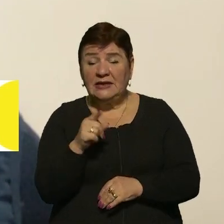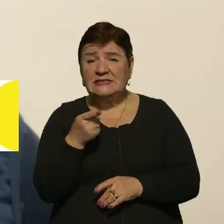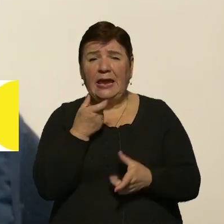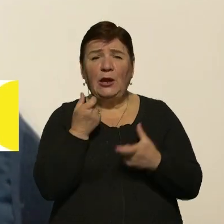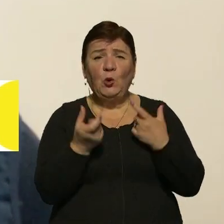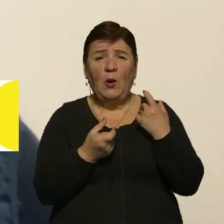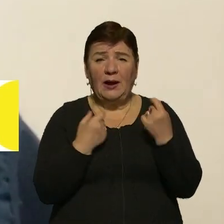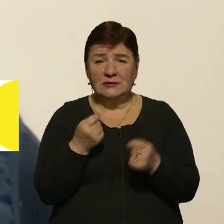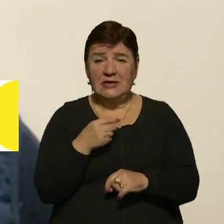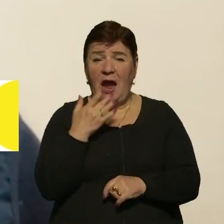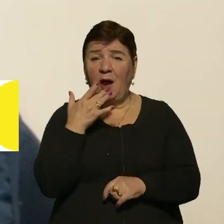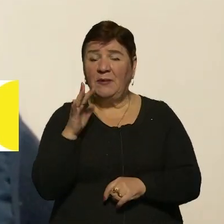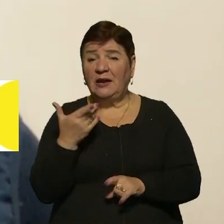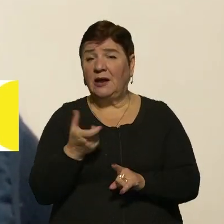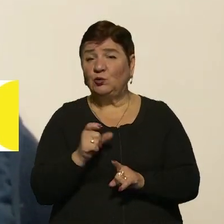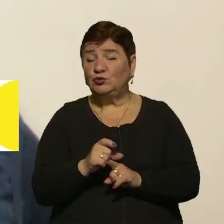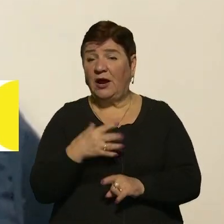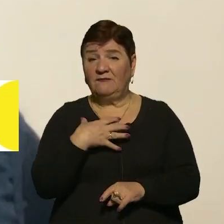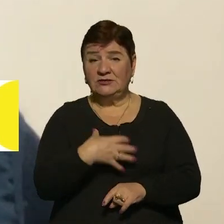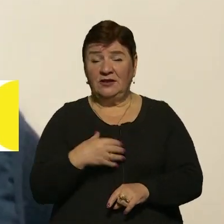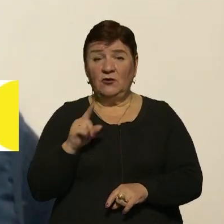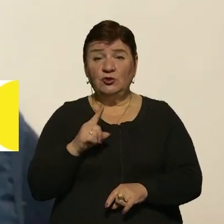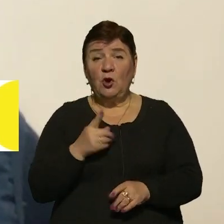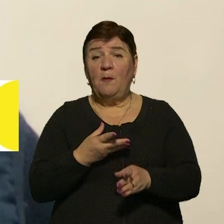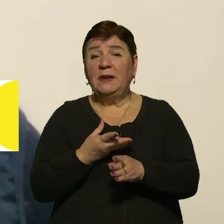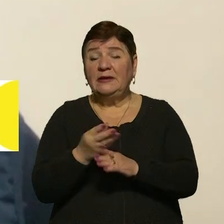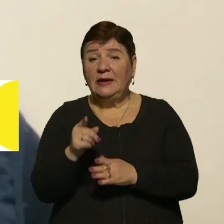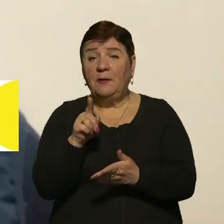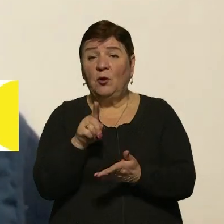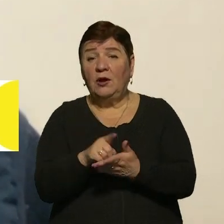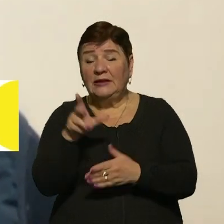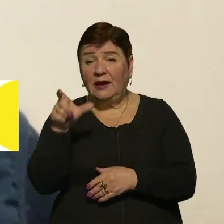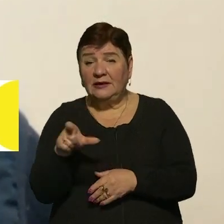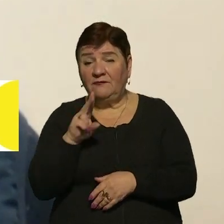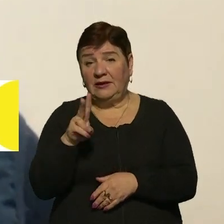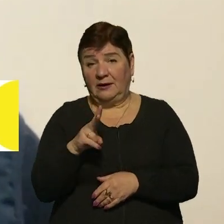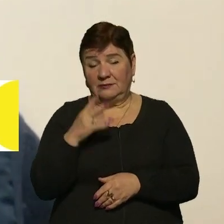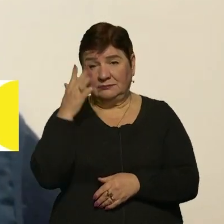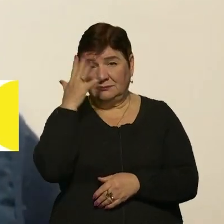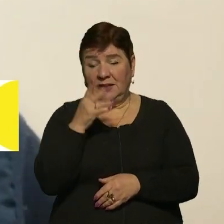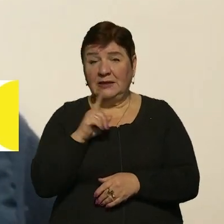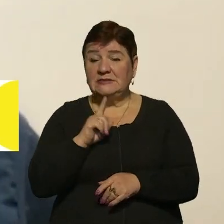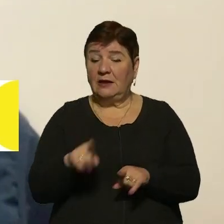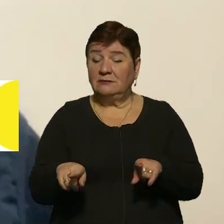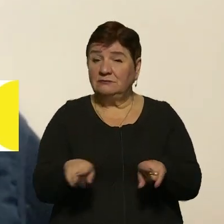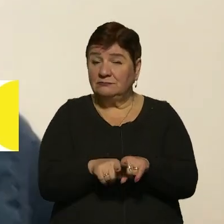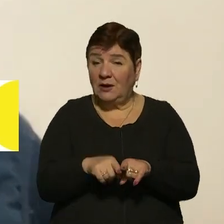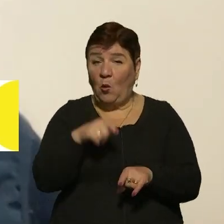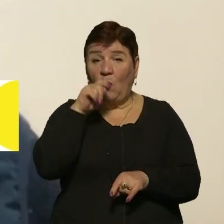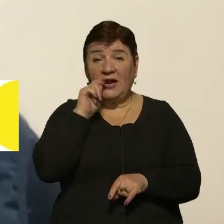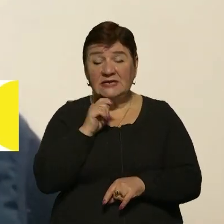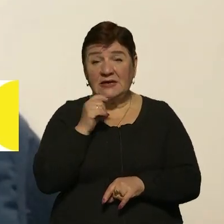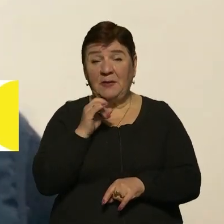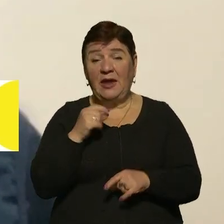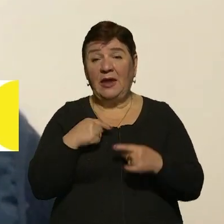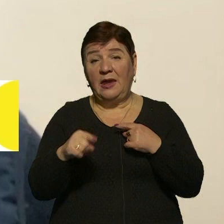нюансик. Бо в Америці це дуже важливо, що платники податків мислять себе як платники податків. Це те, є зниці між українцями і